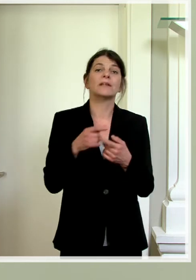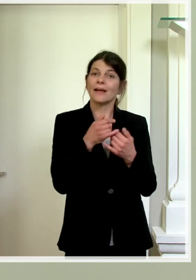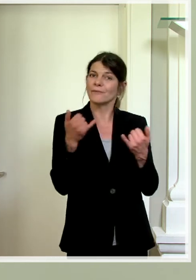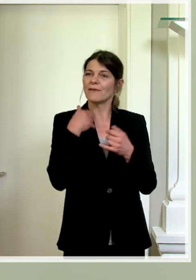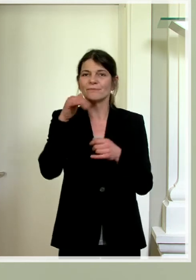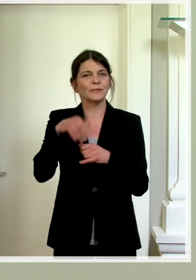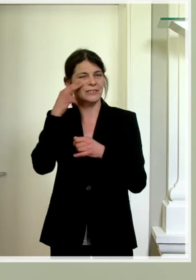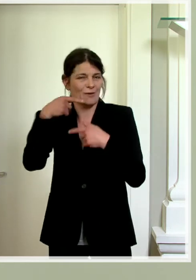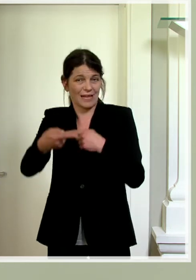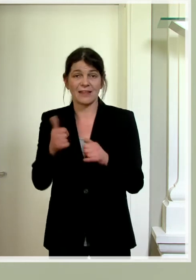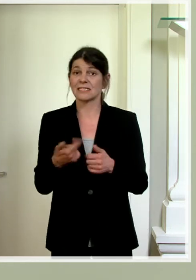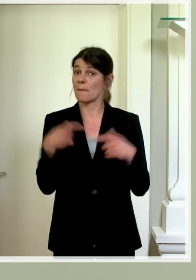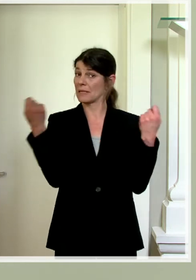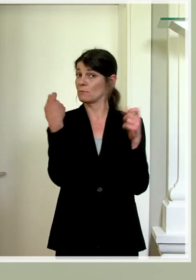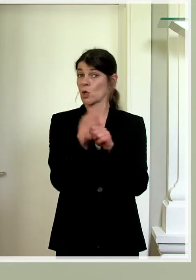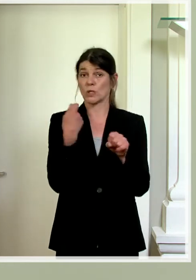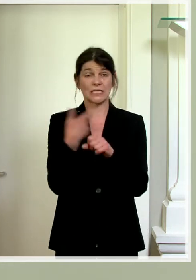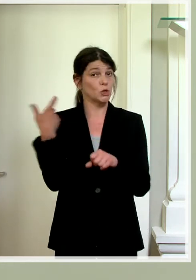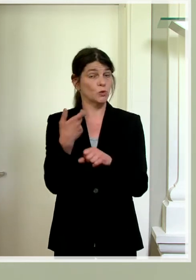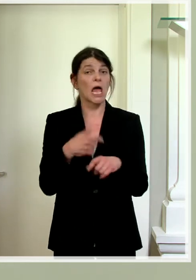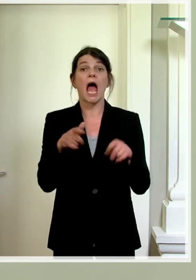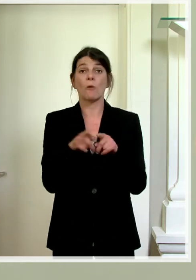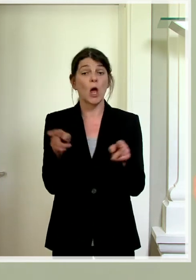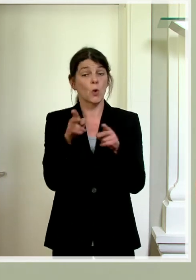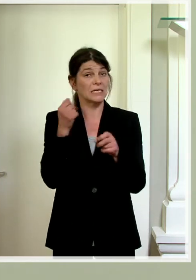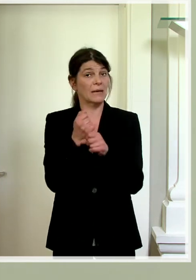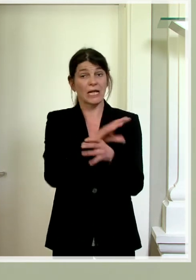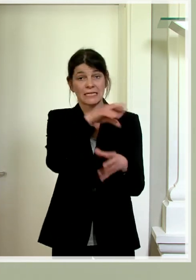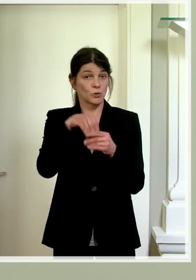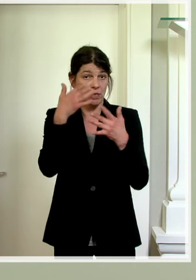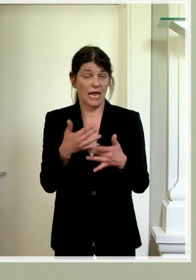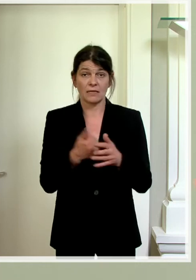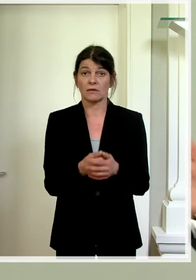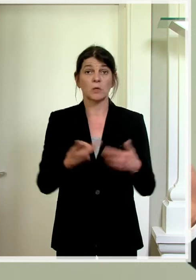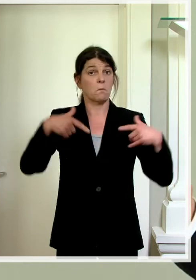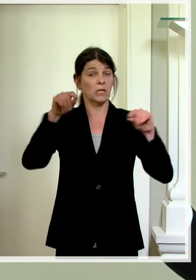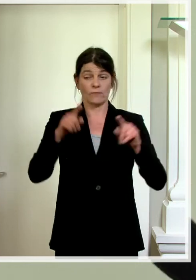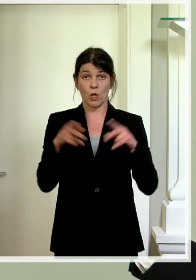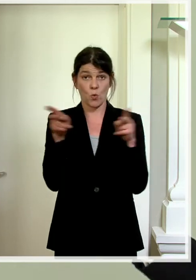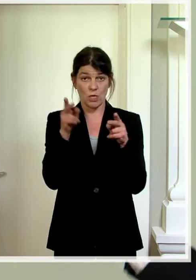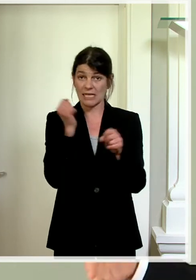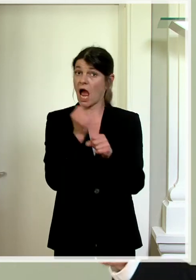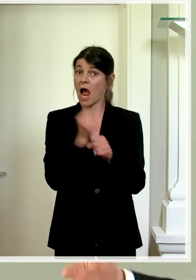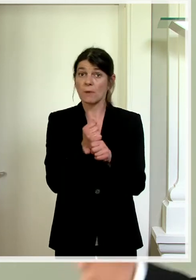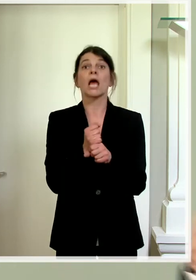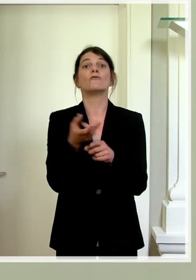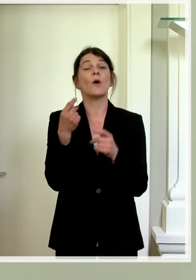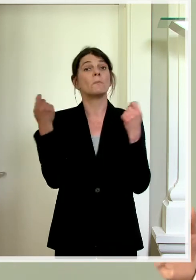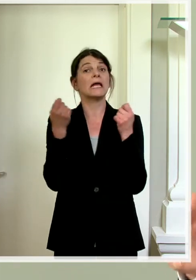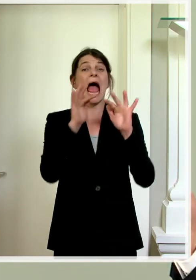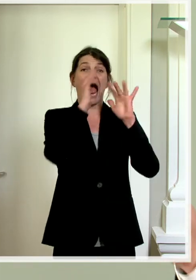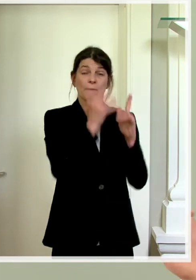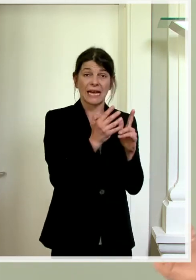Die Betriebskostenzuschüsse werden auf der Kurzarbeit dann berechnet. Das heißt, erst wenn die Kurzarbeit dann von den Betrieben